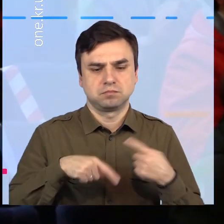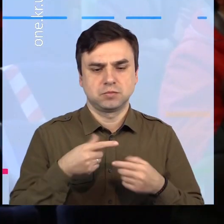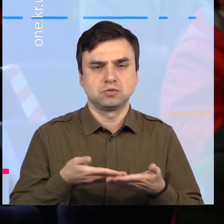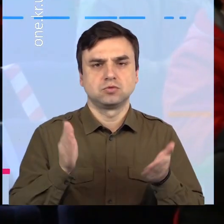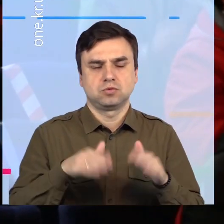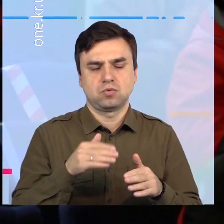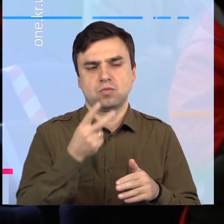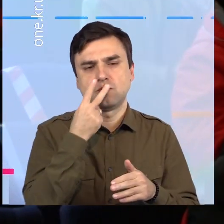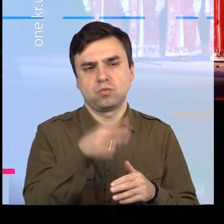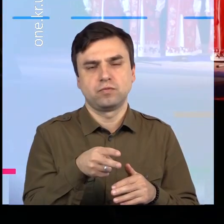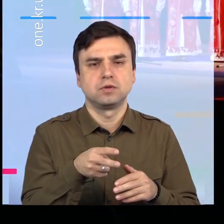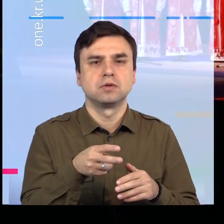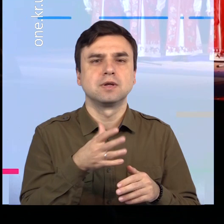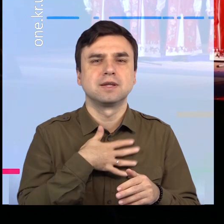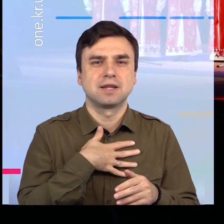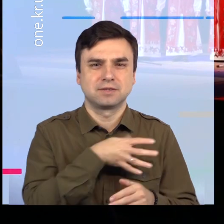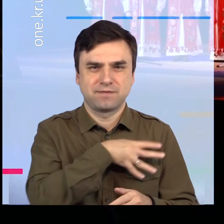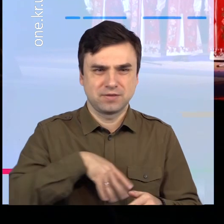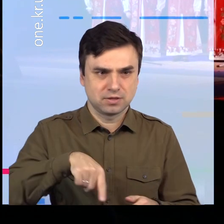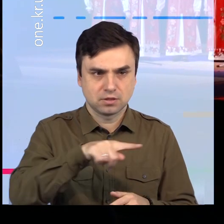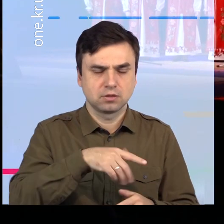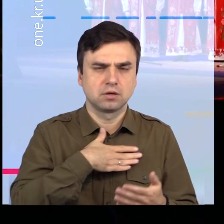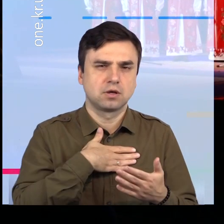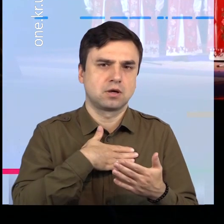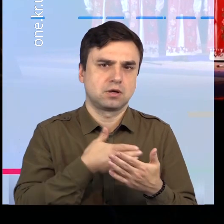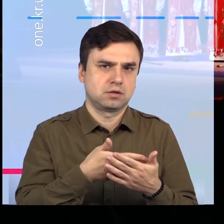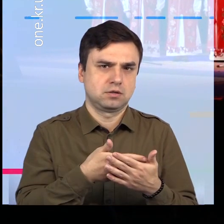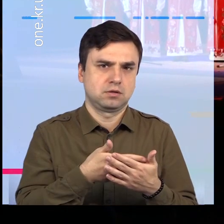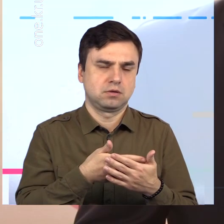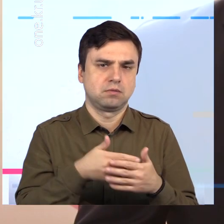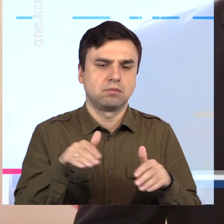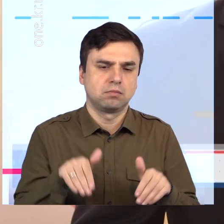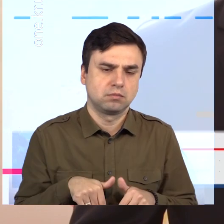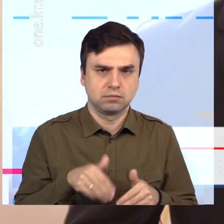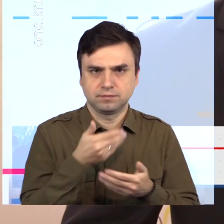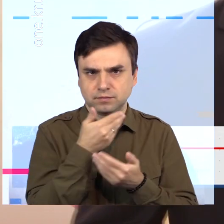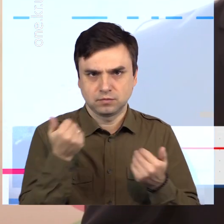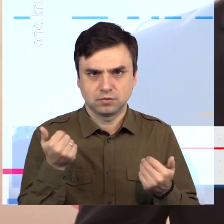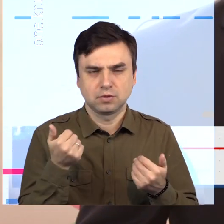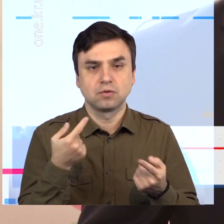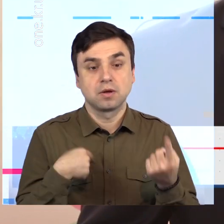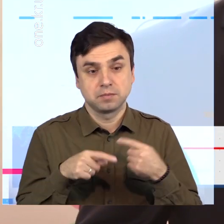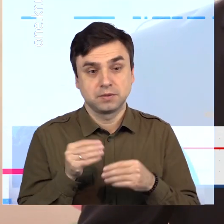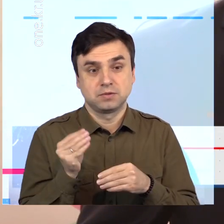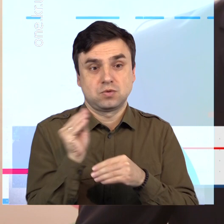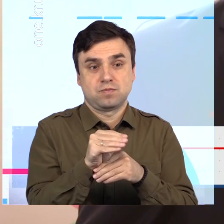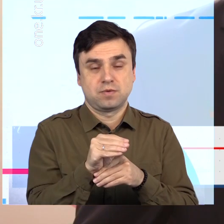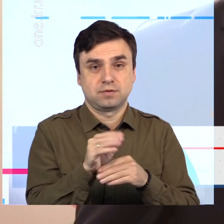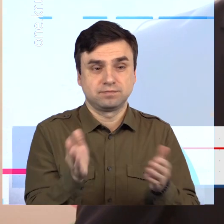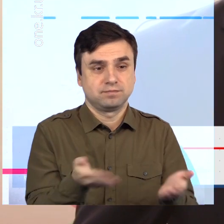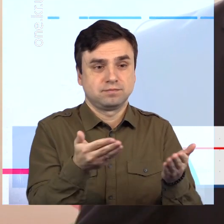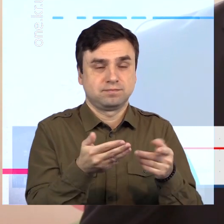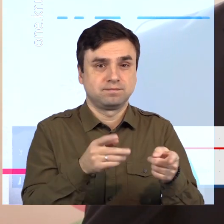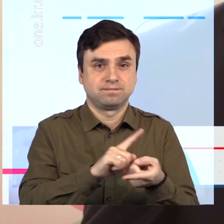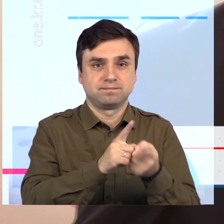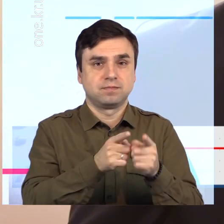підготовки до цього фестивалю ветерани запропонували чимало інших цікавих ідей. Ми в черговий раз убедили, що наші